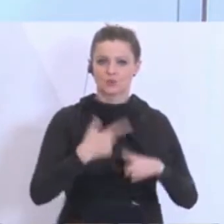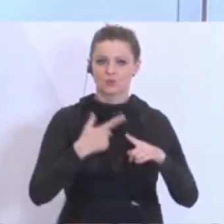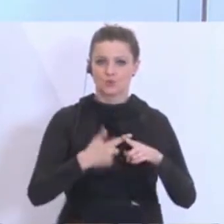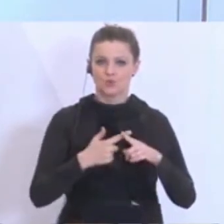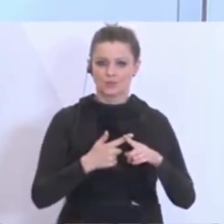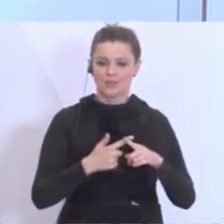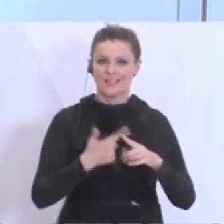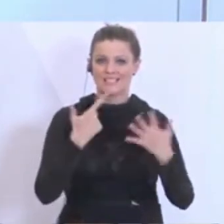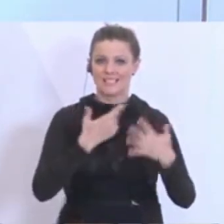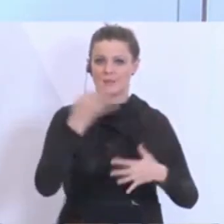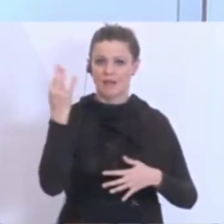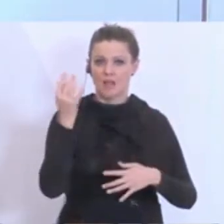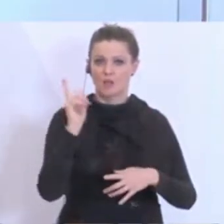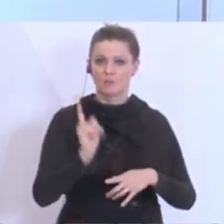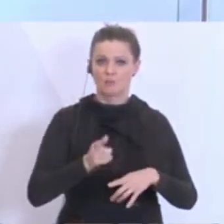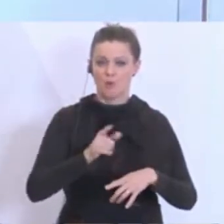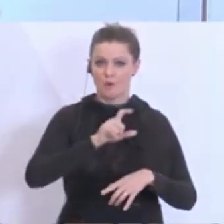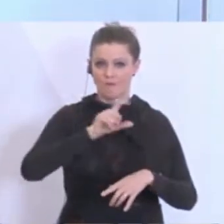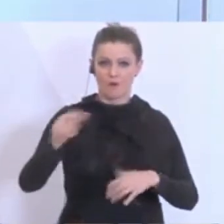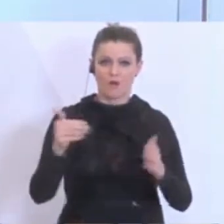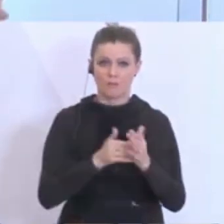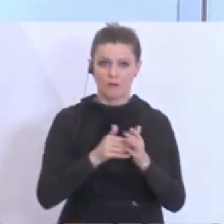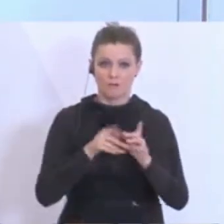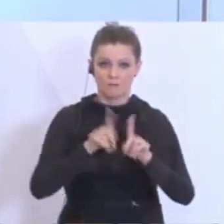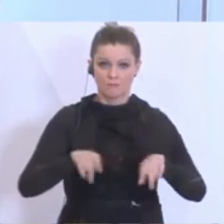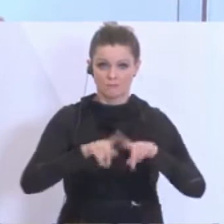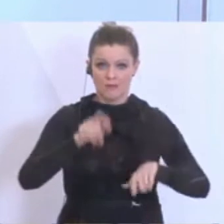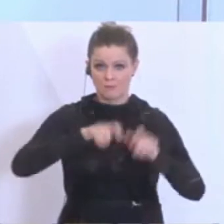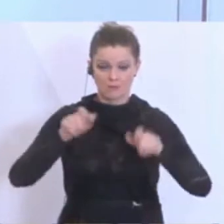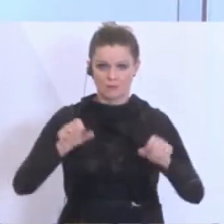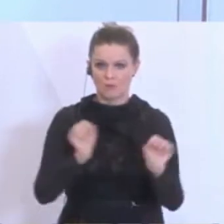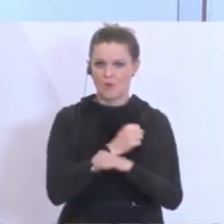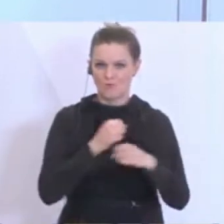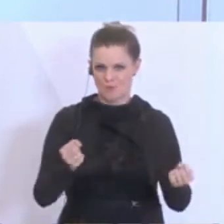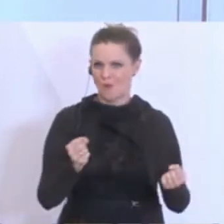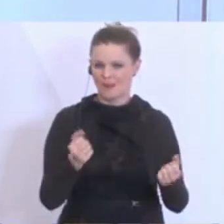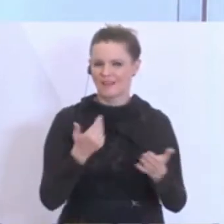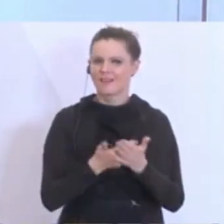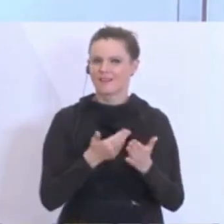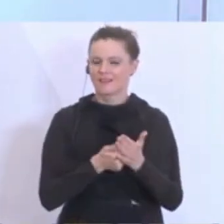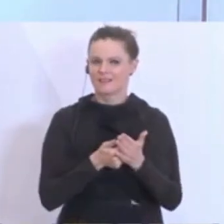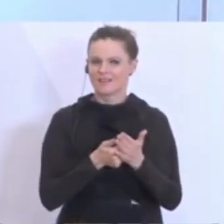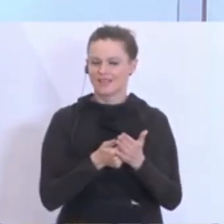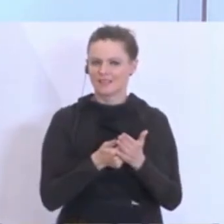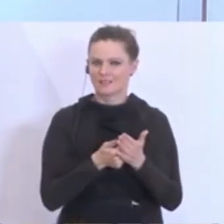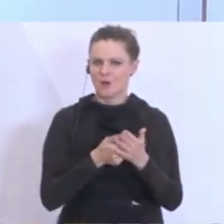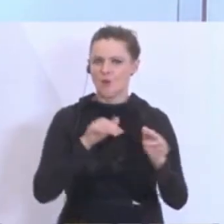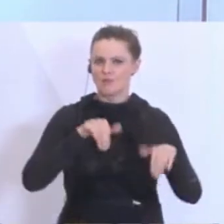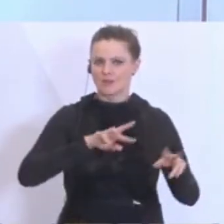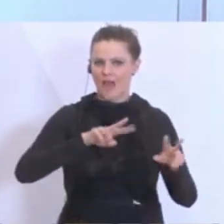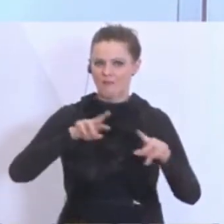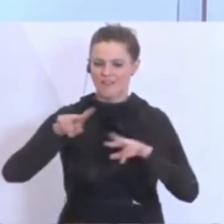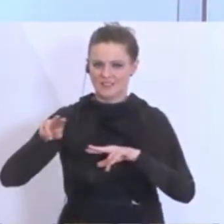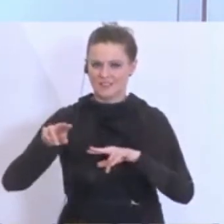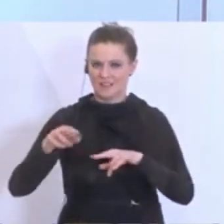die Woche brauchen. Das können nicht immer dieselben sein und daher, so wie es der Herr Generalstabschef schon angesprochen hat, eben diese